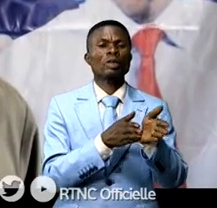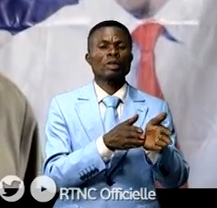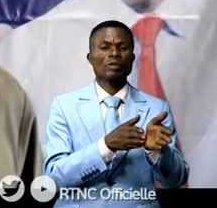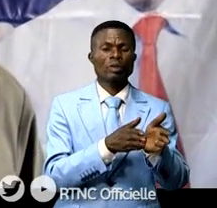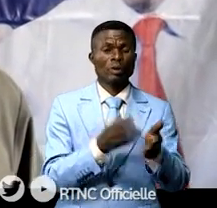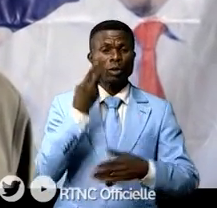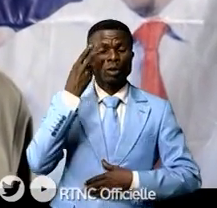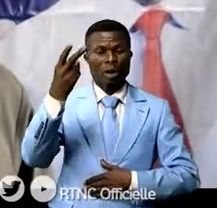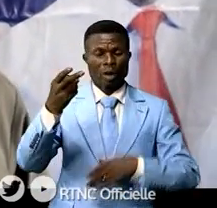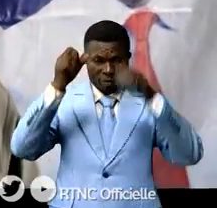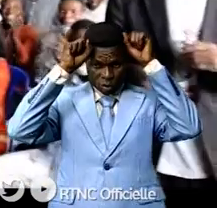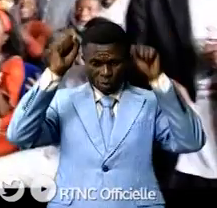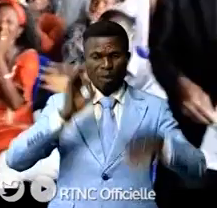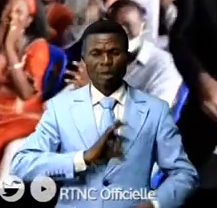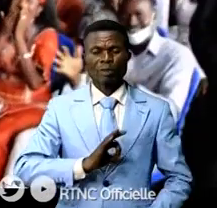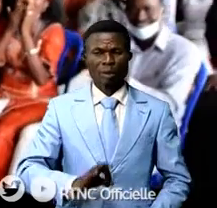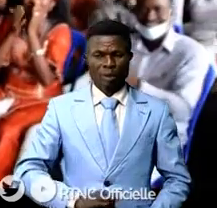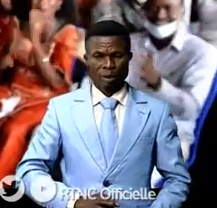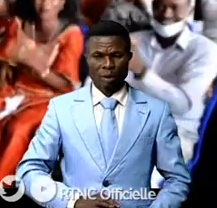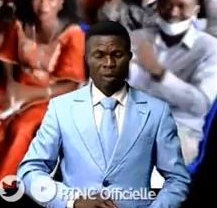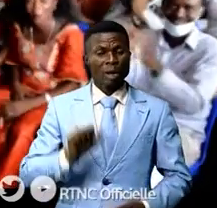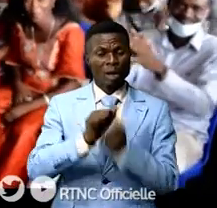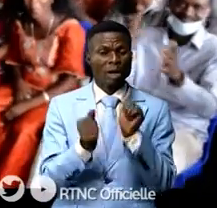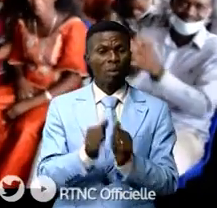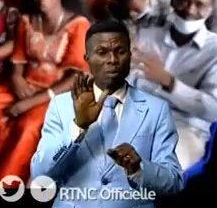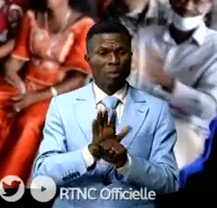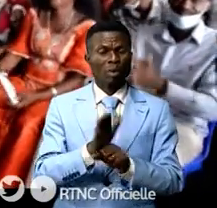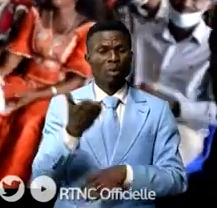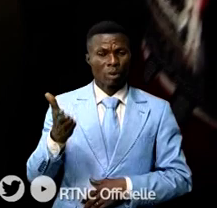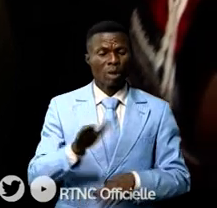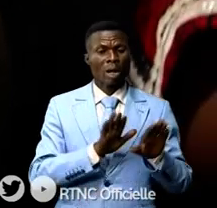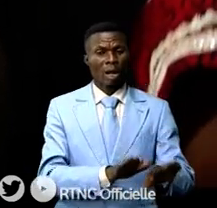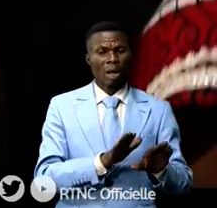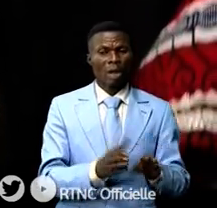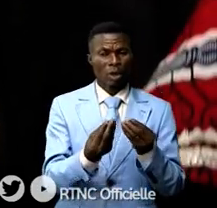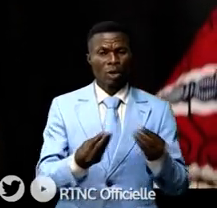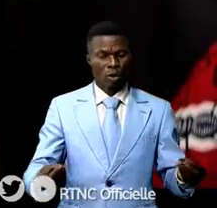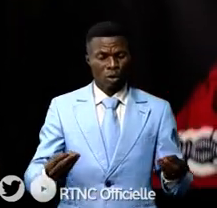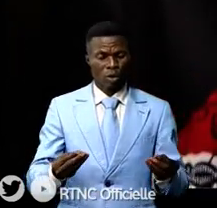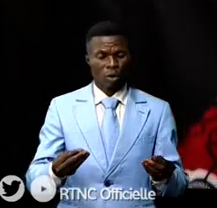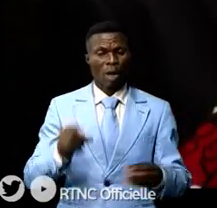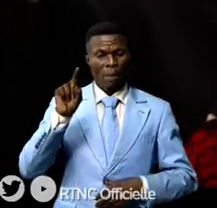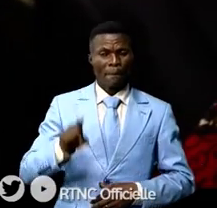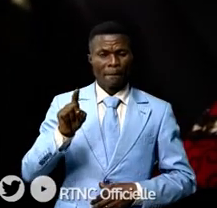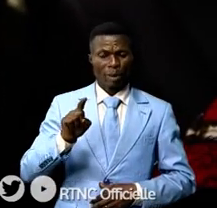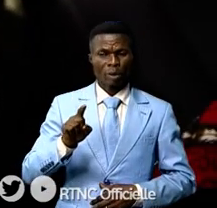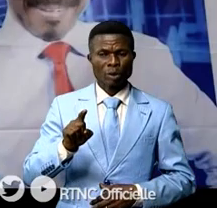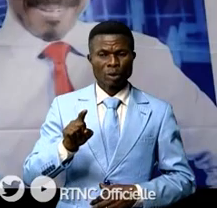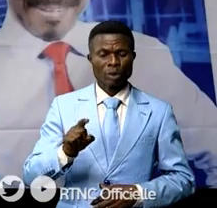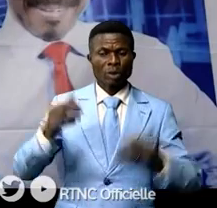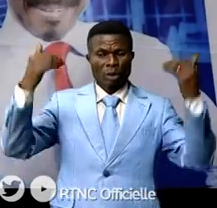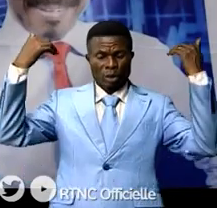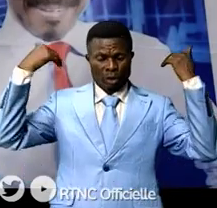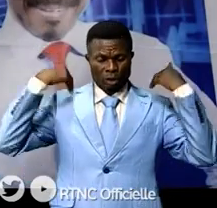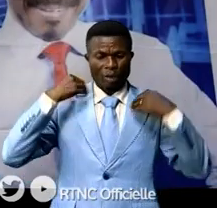la vision du chef de l'État Les défis sont énormes des attentes à la hauteur des ambitions que nourrit le chef